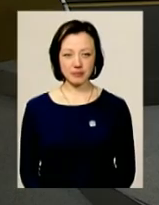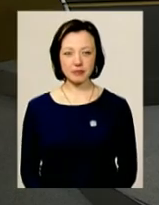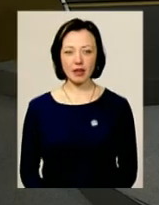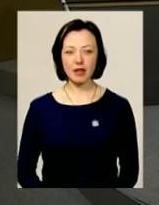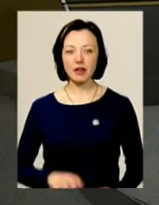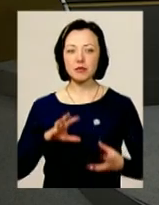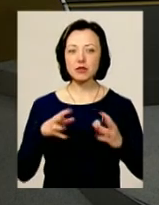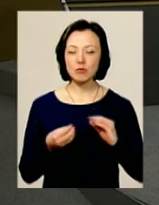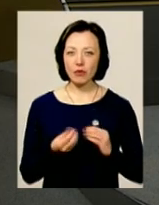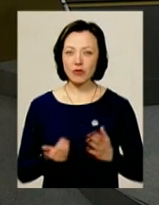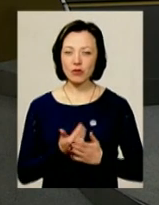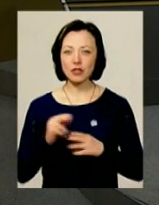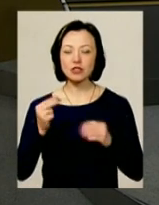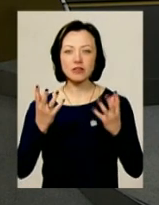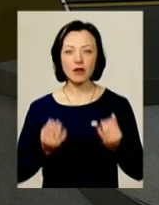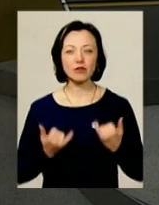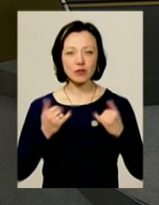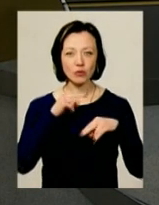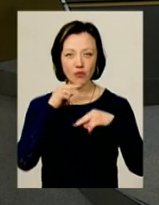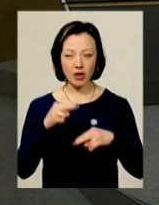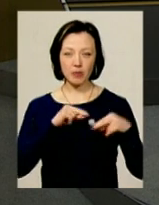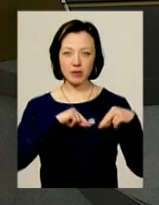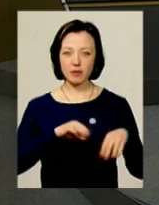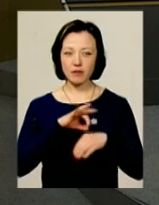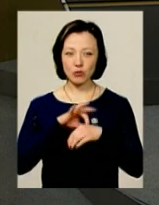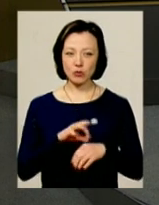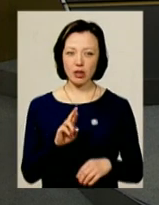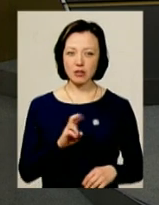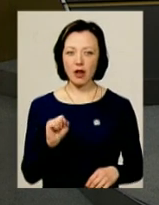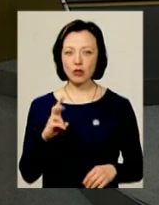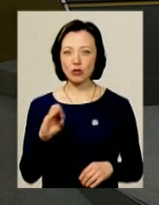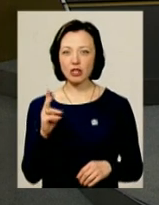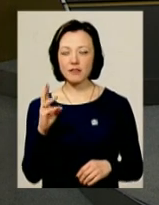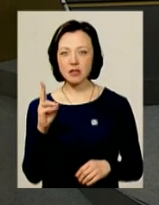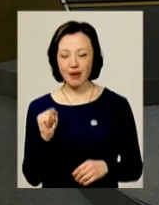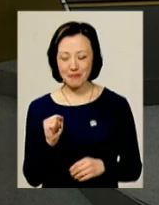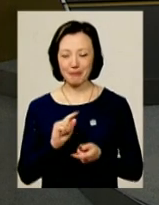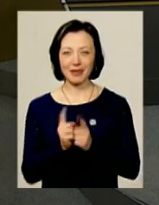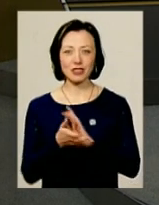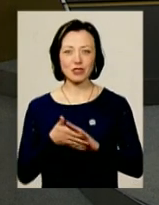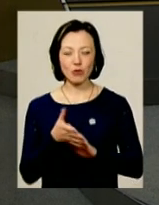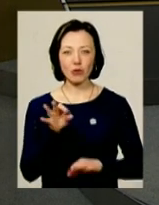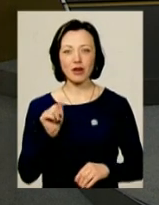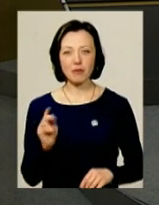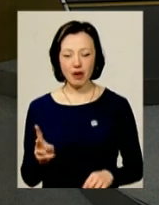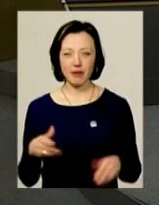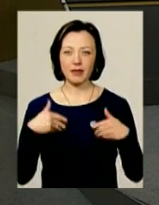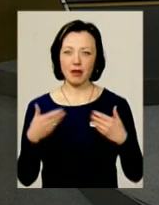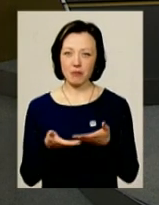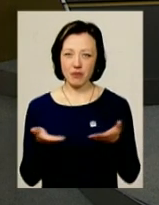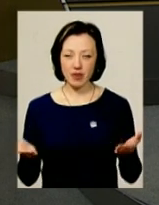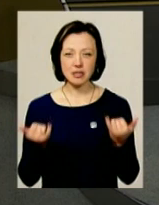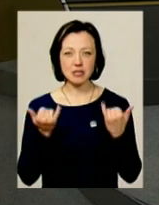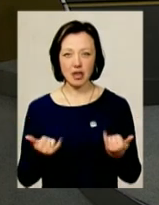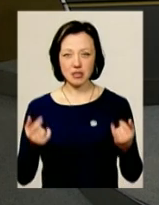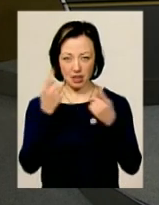Підсумковий інформаційний випуск четверга до вашої уваги. В студії працює ведуча Ярослава Антошевська, перекладач на жестову мову Ольга Рибак. Ми вітаємо вас